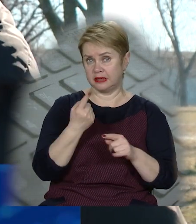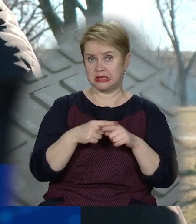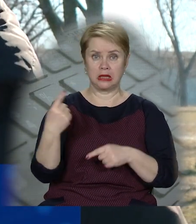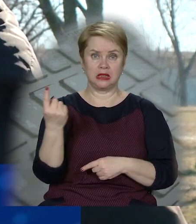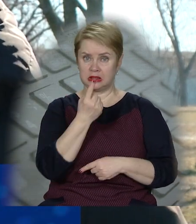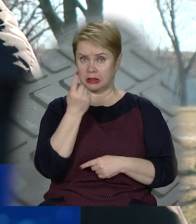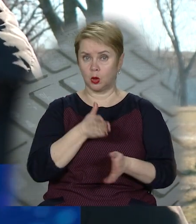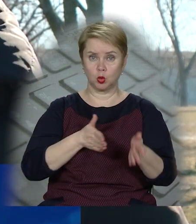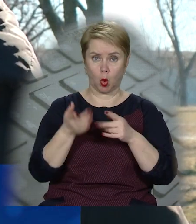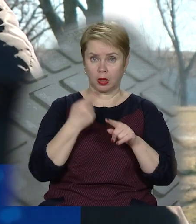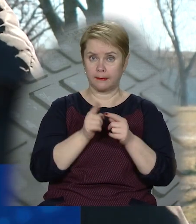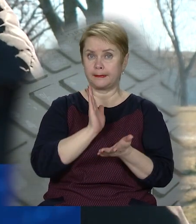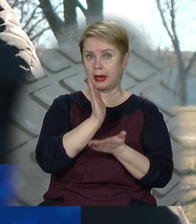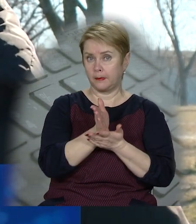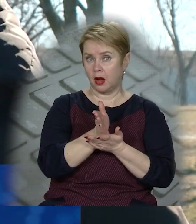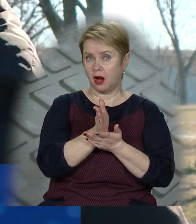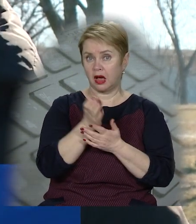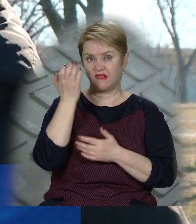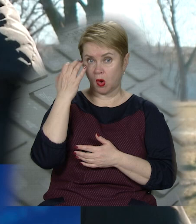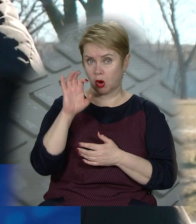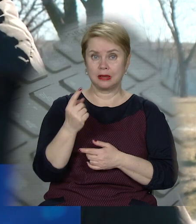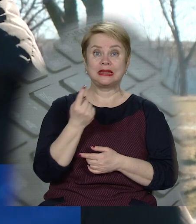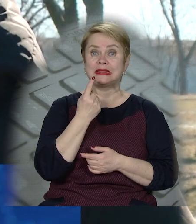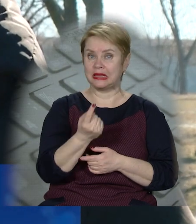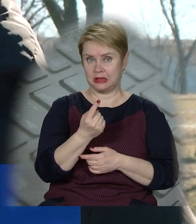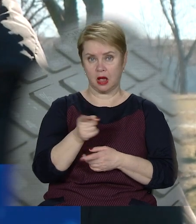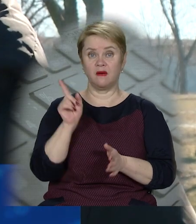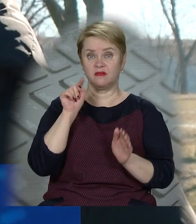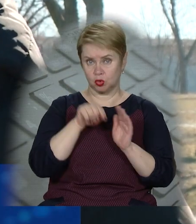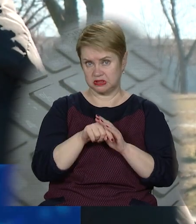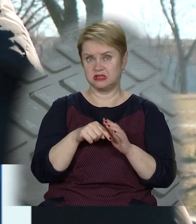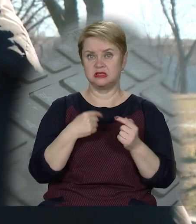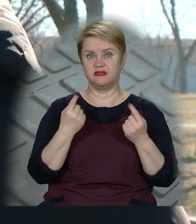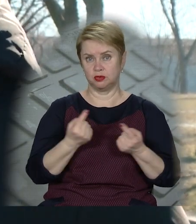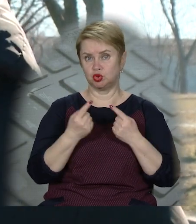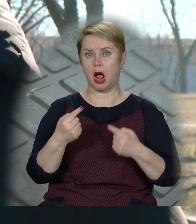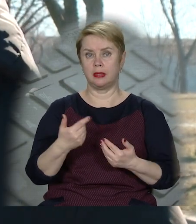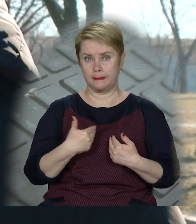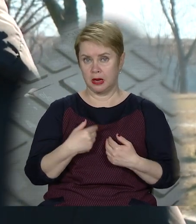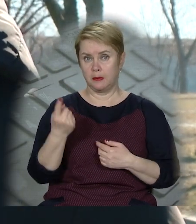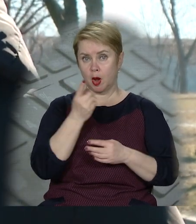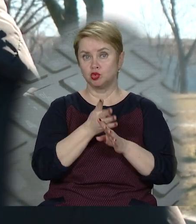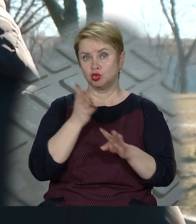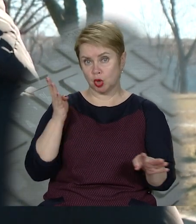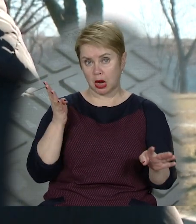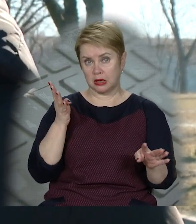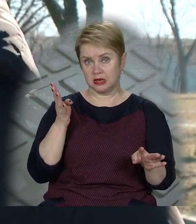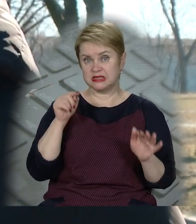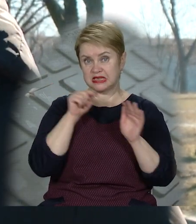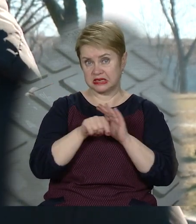як це єдина дорога, яка прямує у напрямок куфривого рогу. Єдина. Тому, звичайно, ми в першу чергу